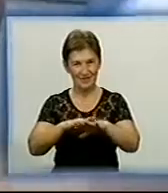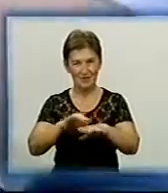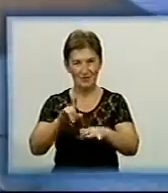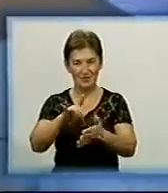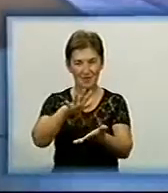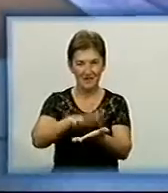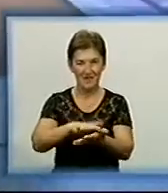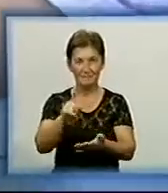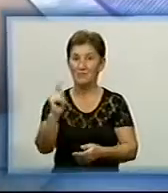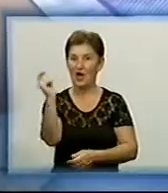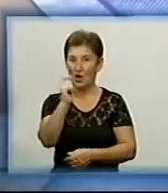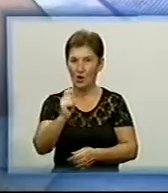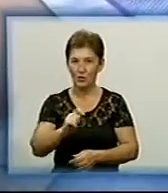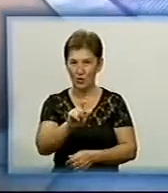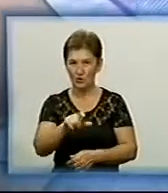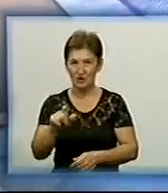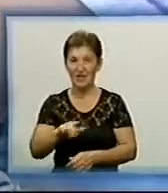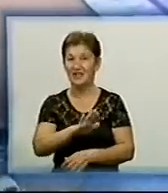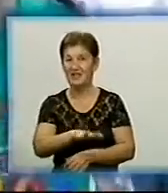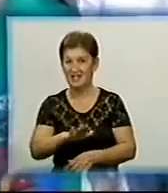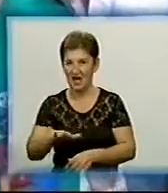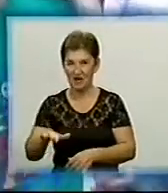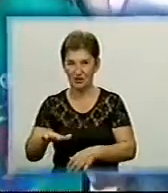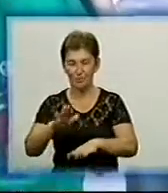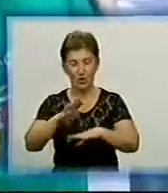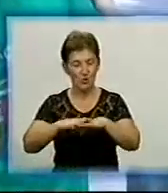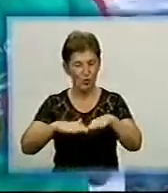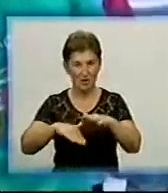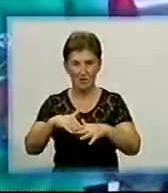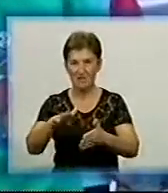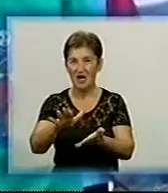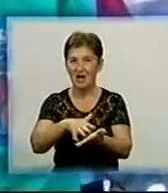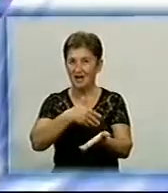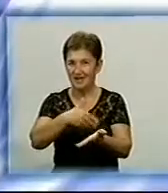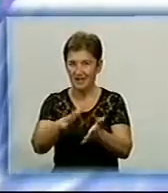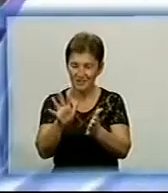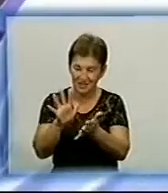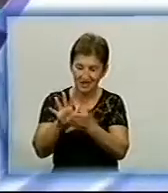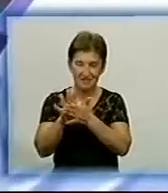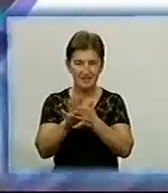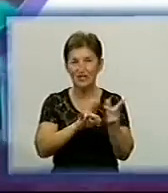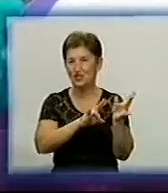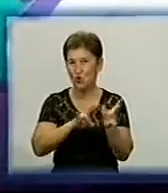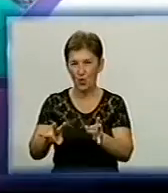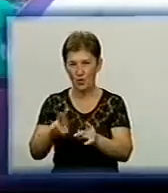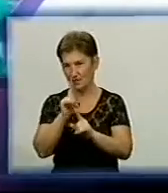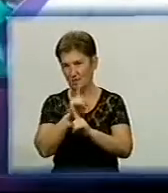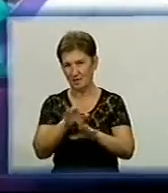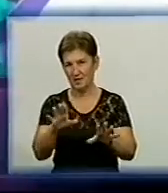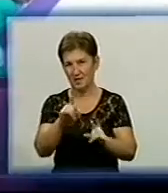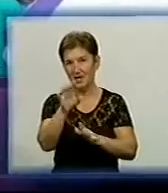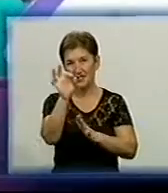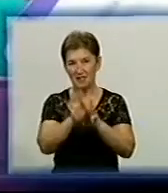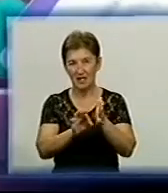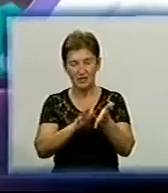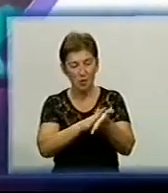Художники запевняють, дитячим рукам шкоди від фарби не буде, те емоції кожен отримає вдосталь Я вам скажу, вона не шкодить, ми зараз витраємо